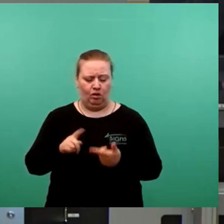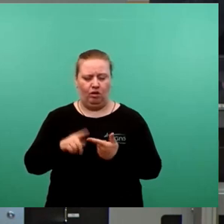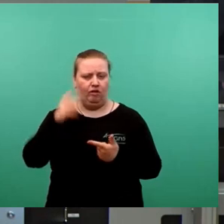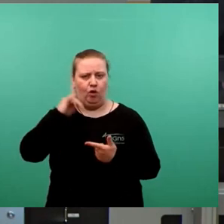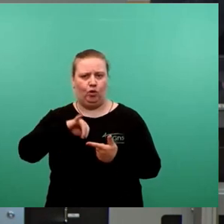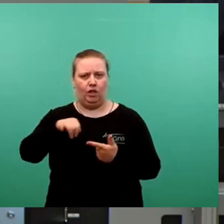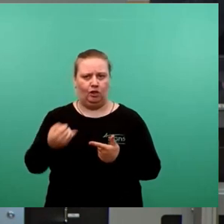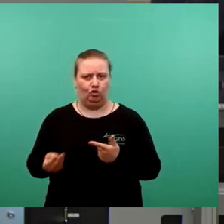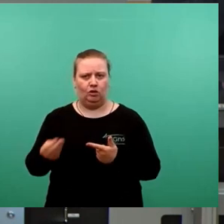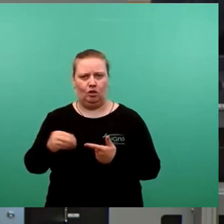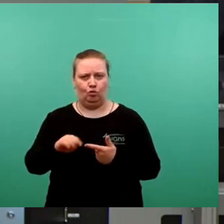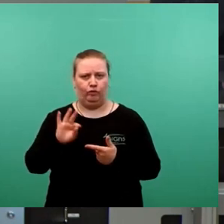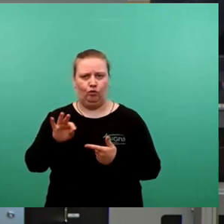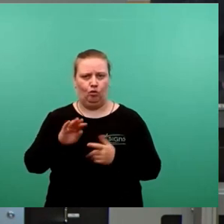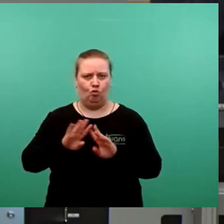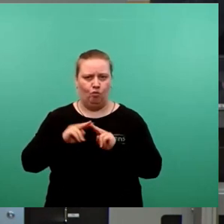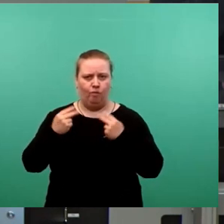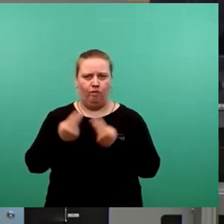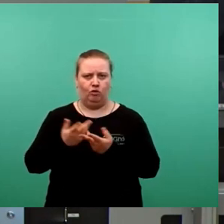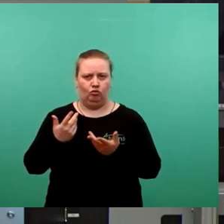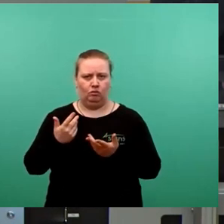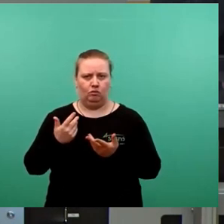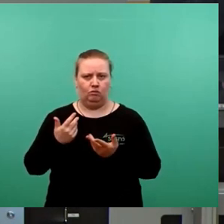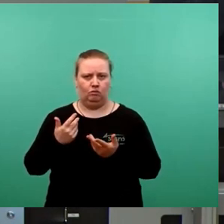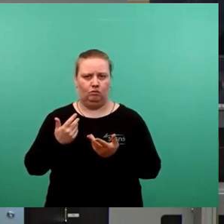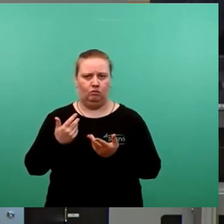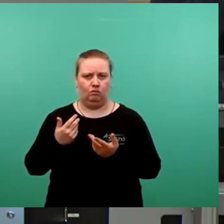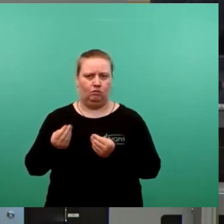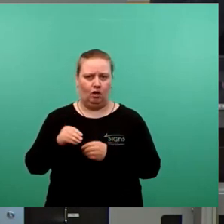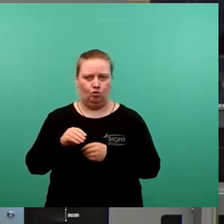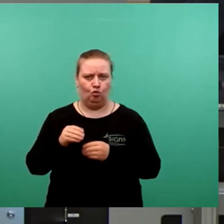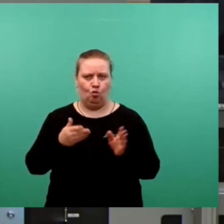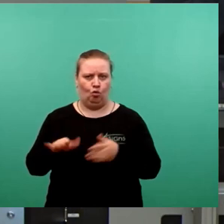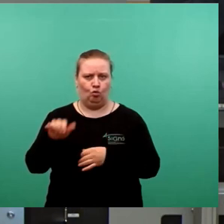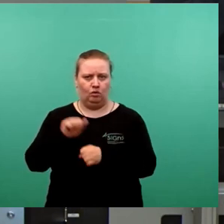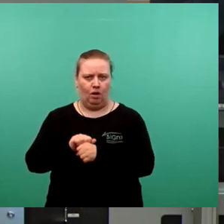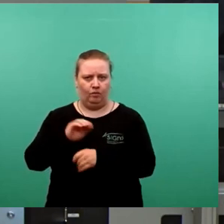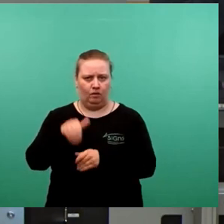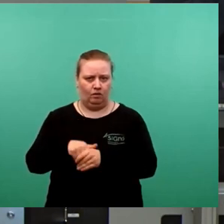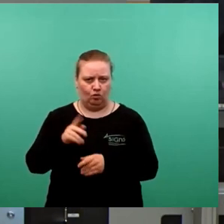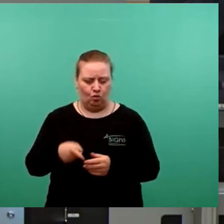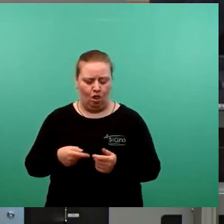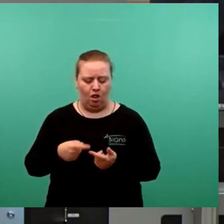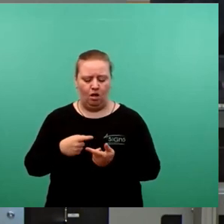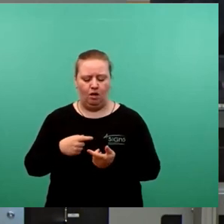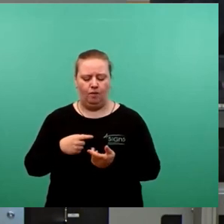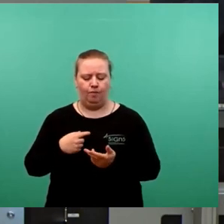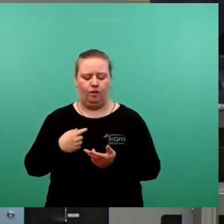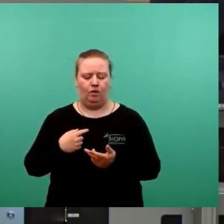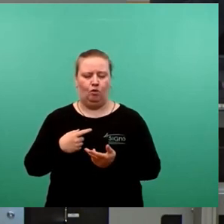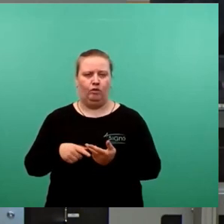zusätzlich zu ihren umfangreichen bisherigen Aufgaben auch noch das Ordnungsamt in Ordnung bringen soll. Und Frau Dr.